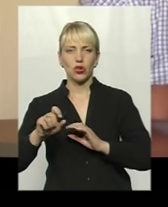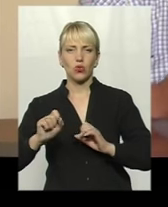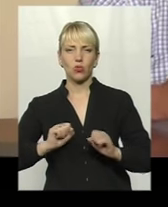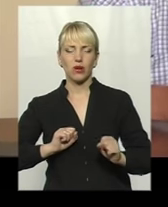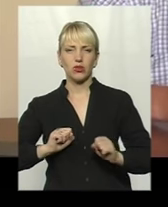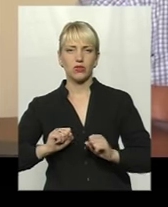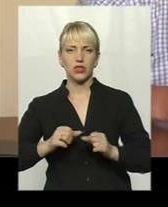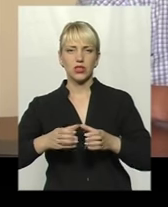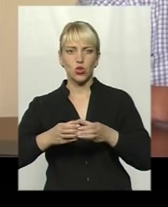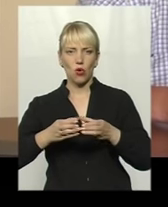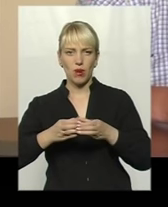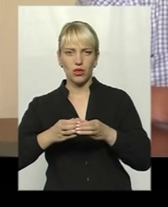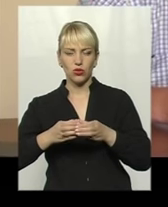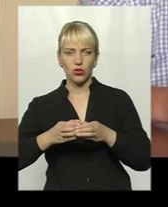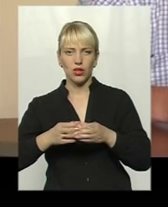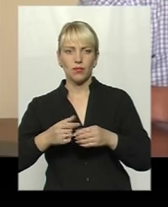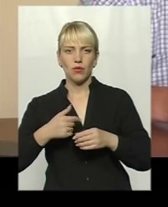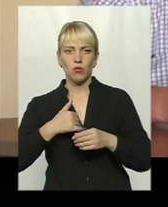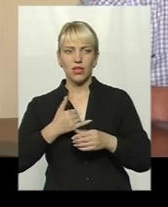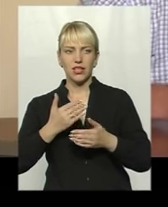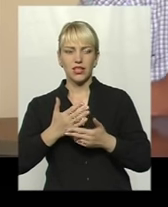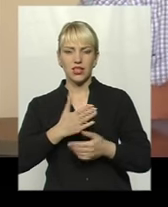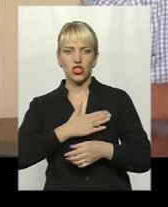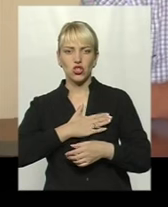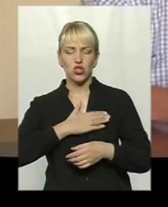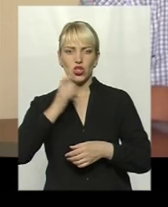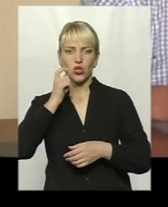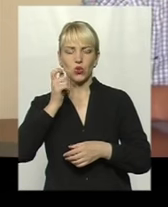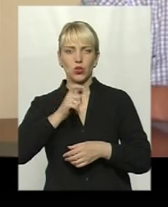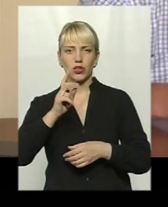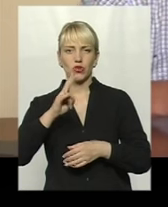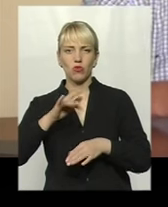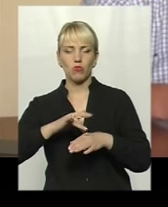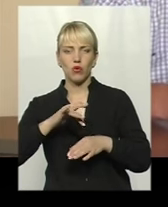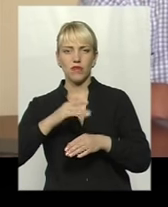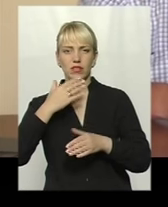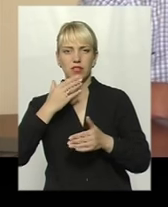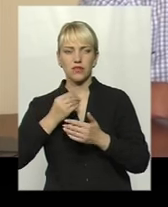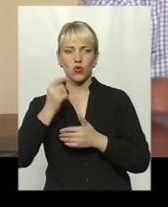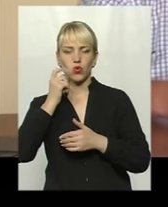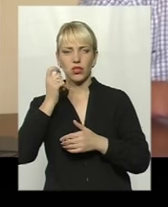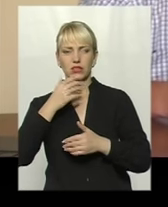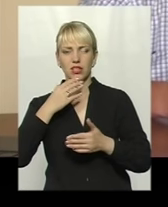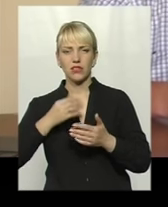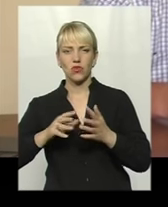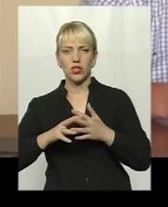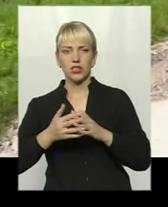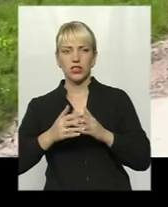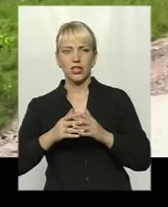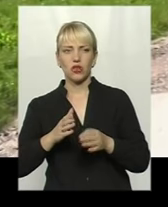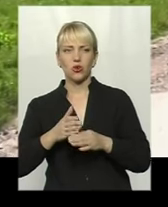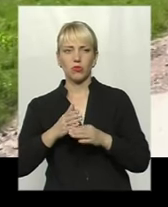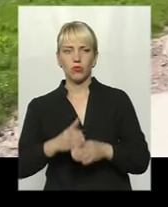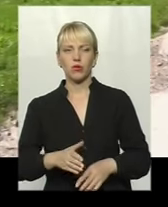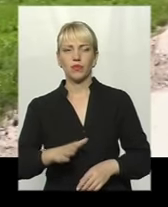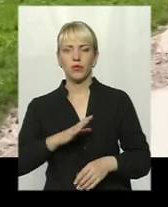будемо казати, щирі українці, які вболівають за Україну, вболівають за своє село. Допомагають. Зразу було